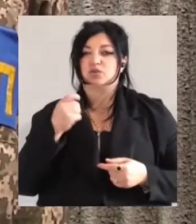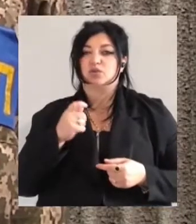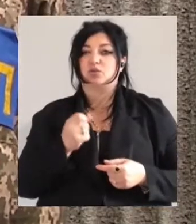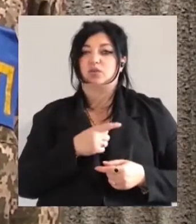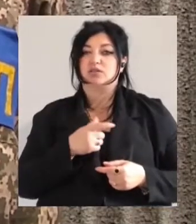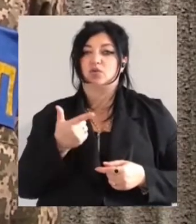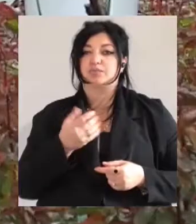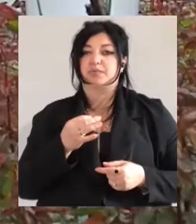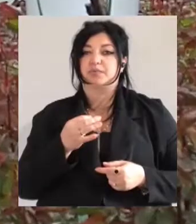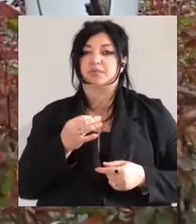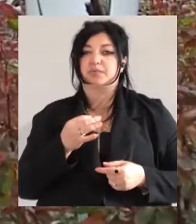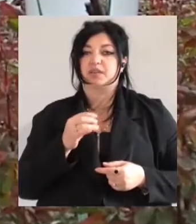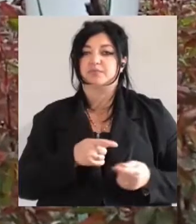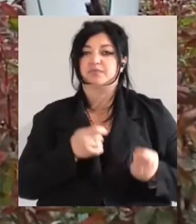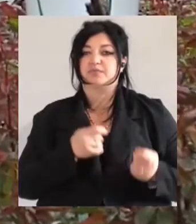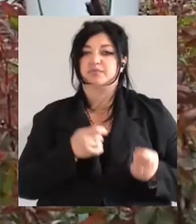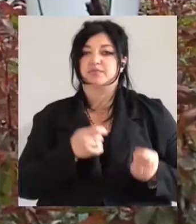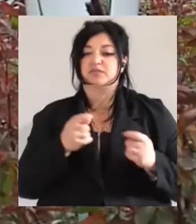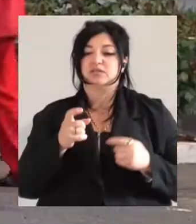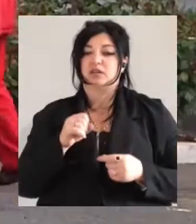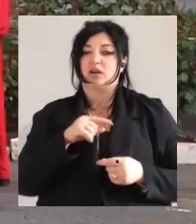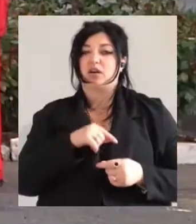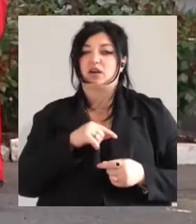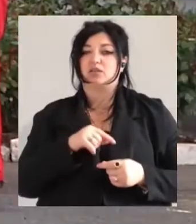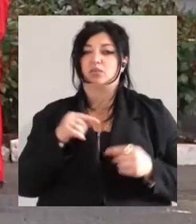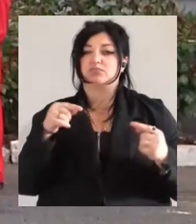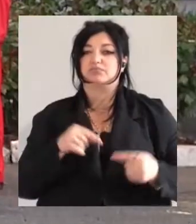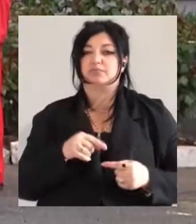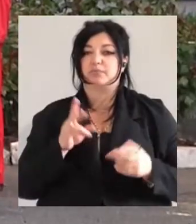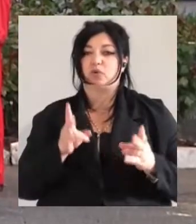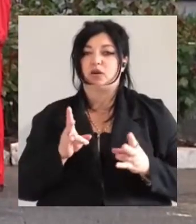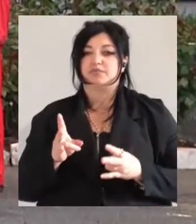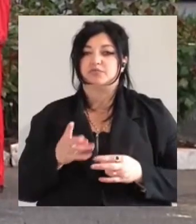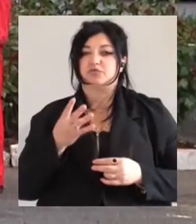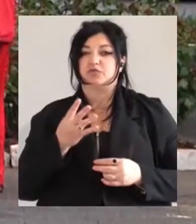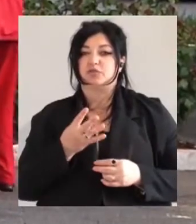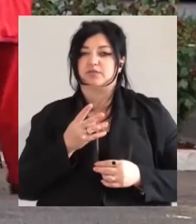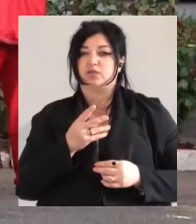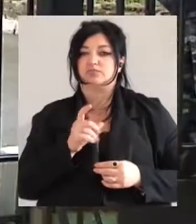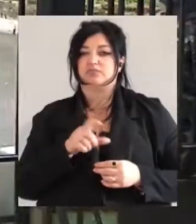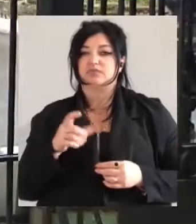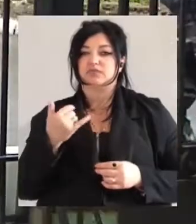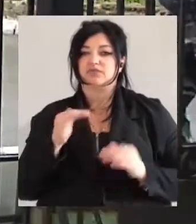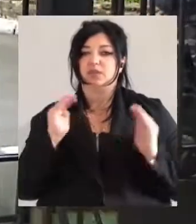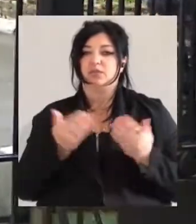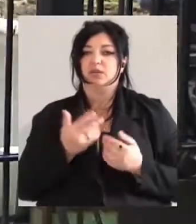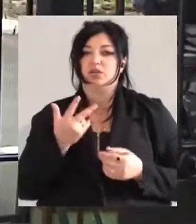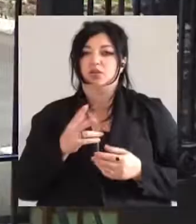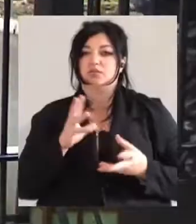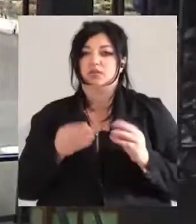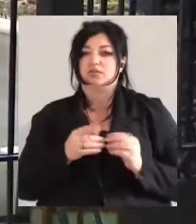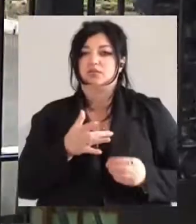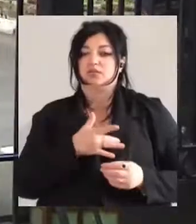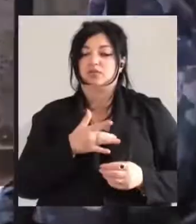характером поранень. Четверо з 12 зараз у реанімації, троє в загальній, один в кардіореанімації. Про